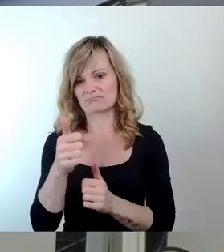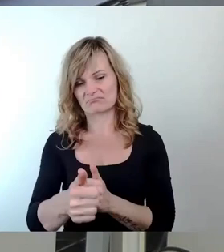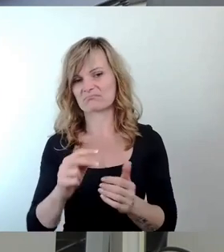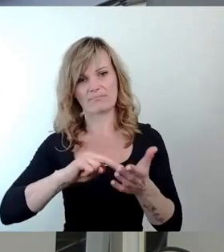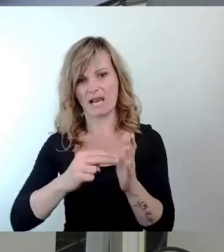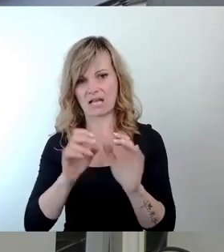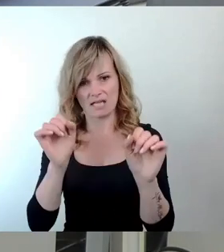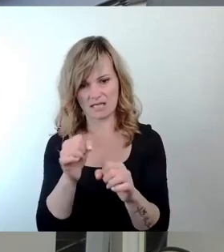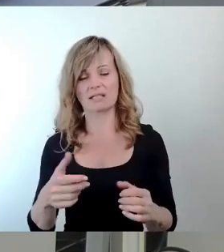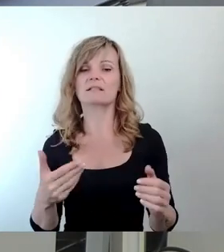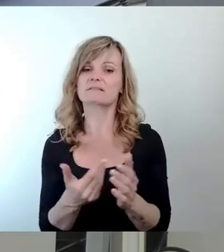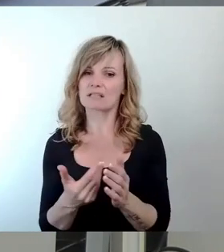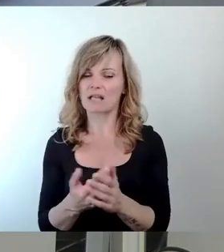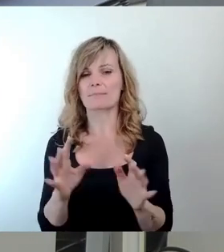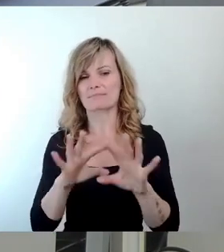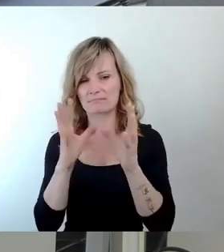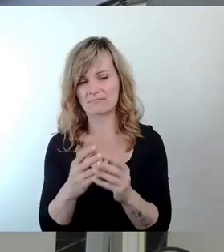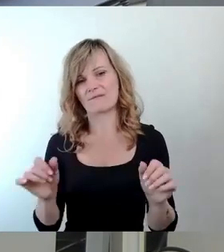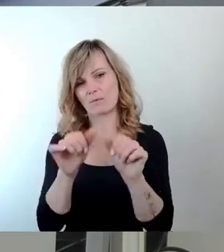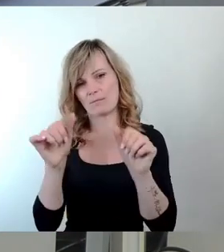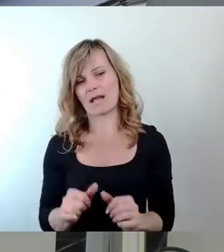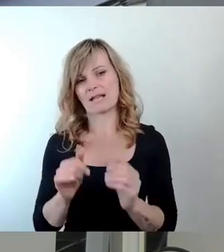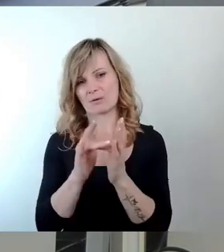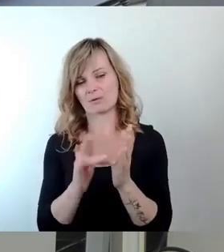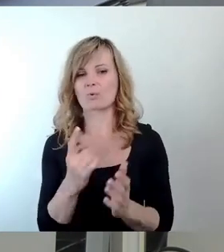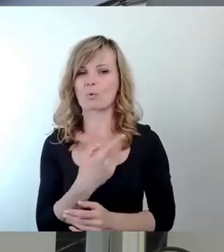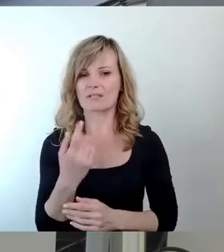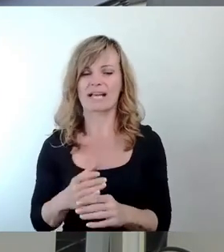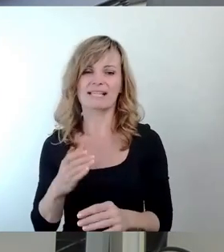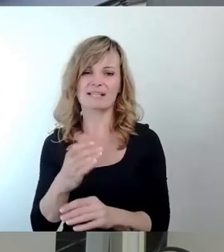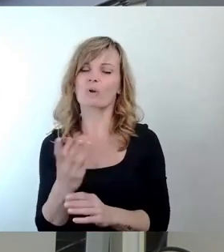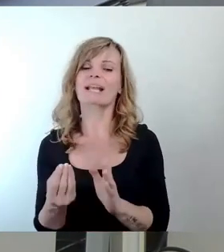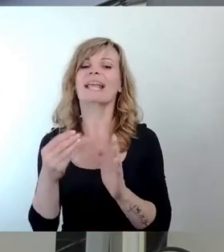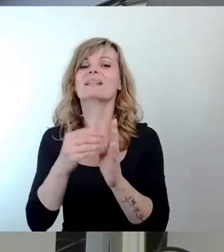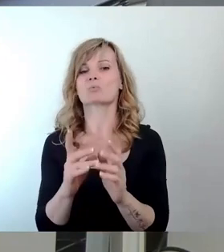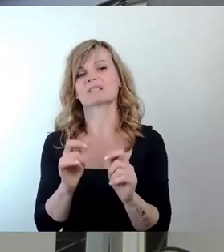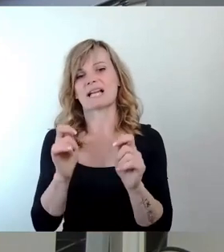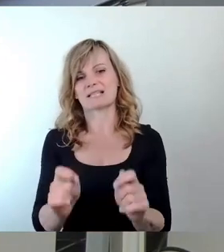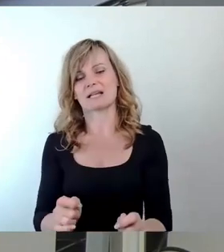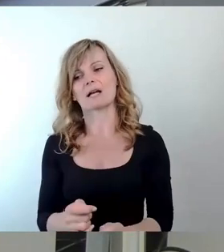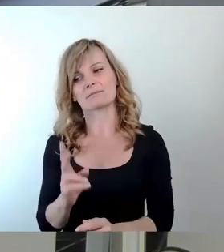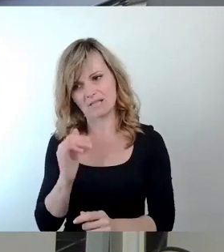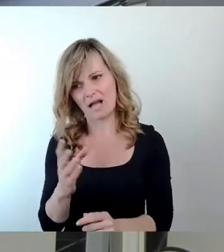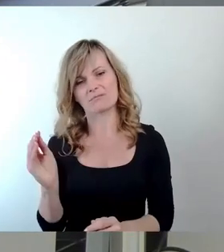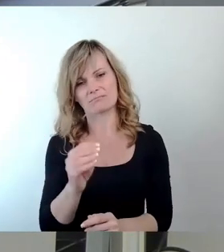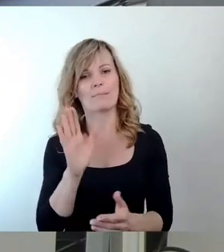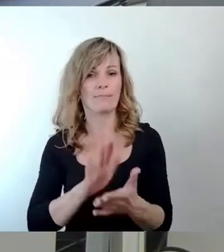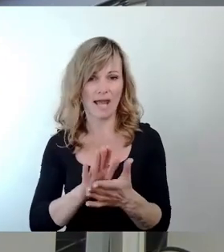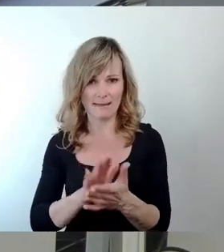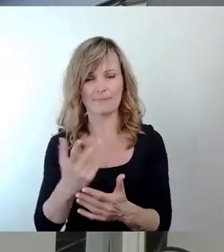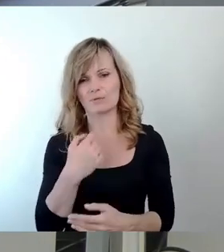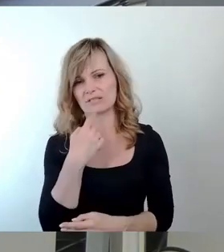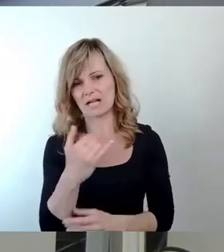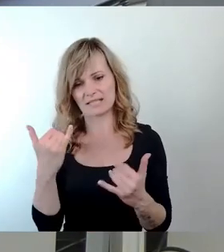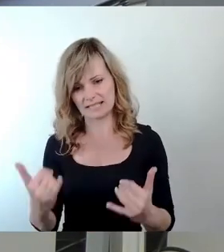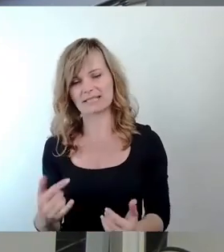aus formalen Gründen haben wir unseren Ergänzungsantrag aufrechterhalten. Und plädieren hier an dieser Stelle